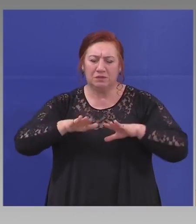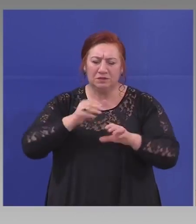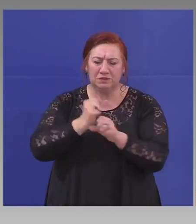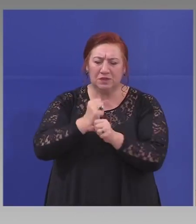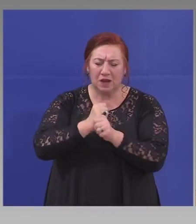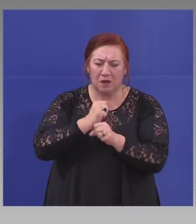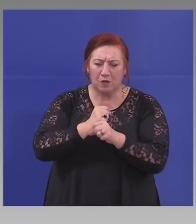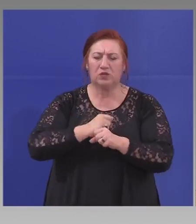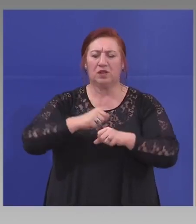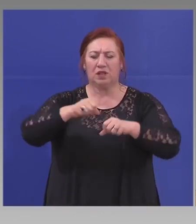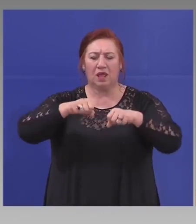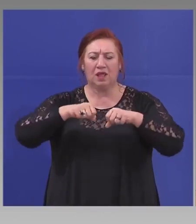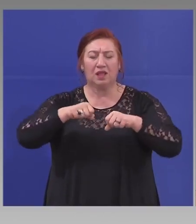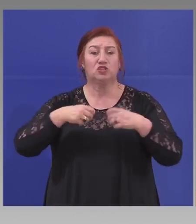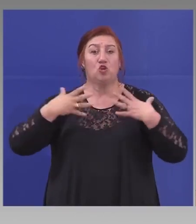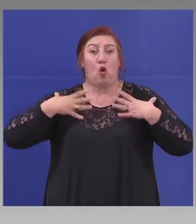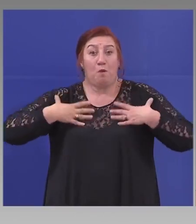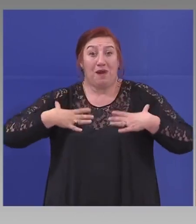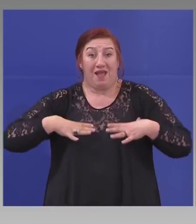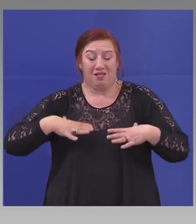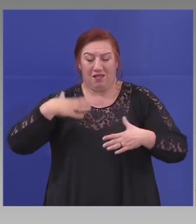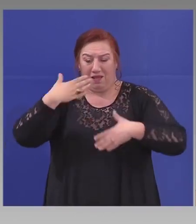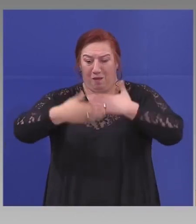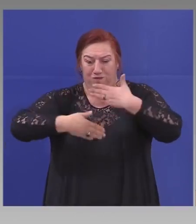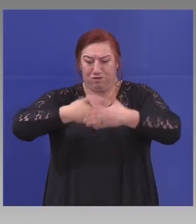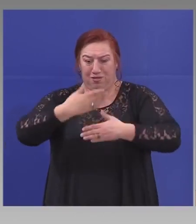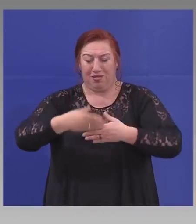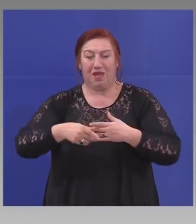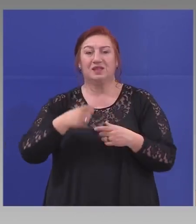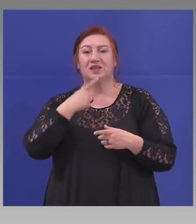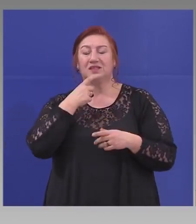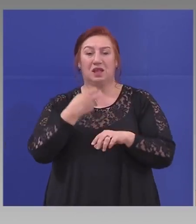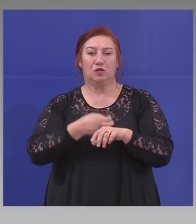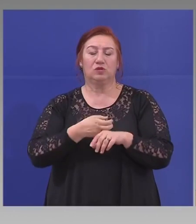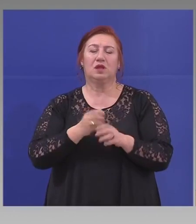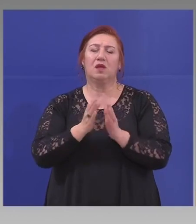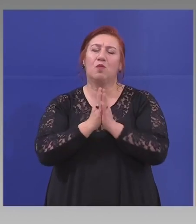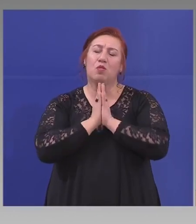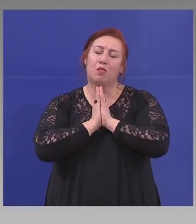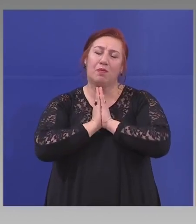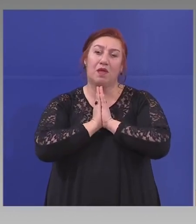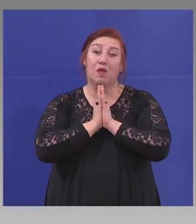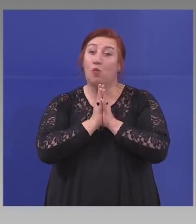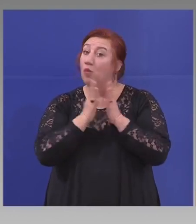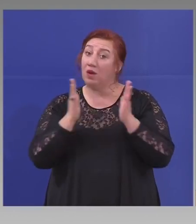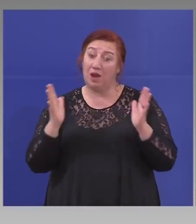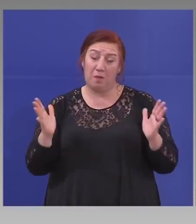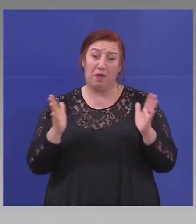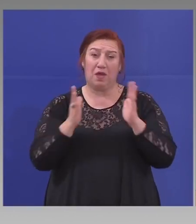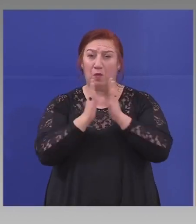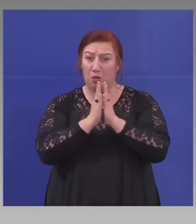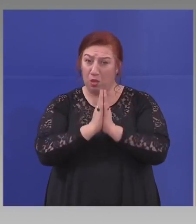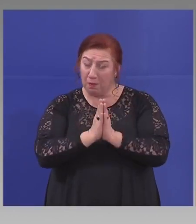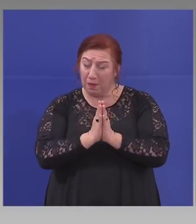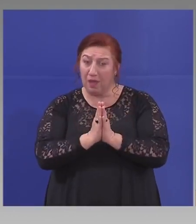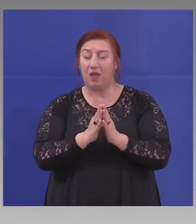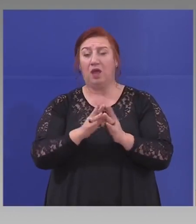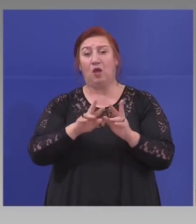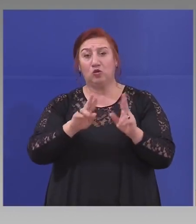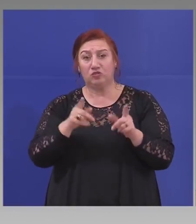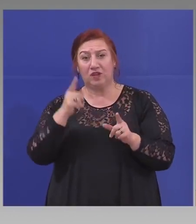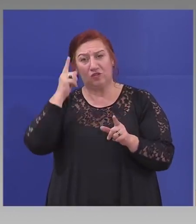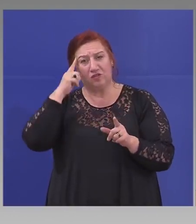облекла за докторите, молба, голяма молба. И, освен това, знаете,